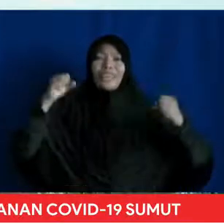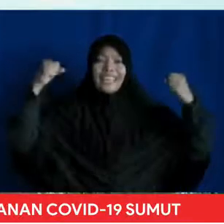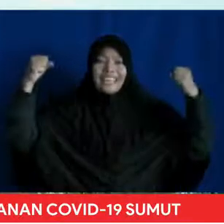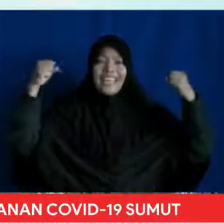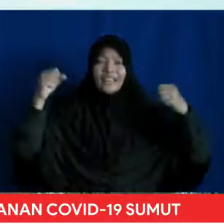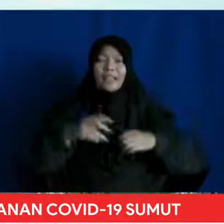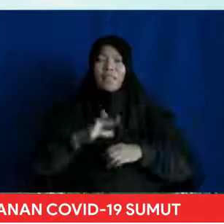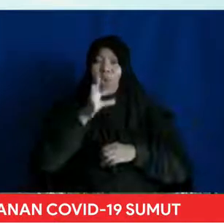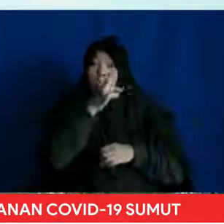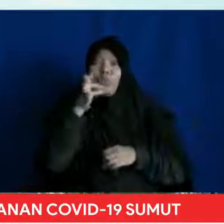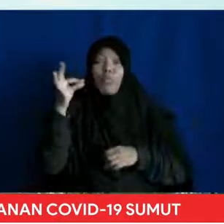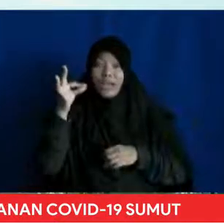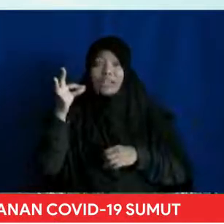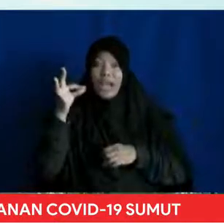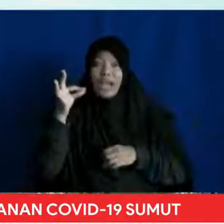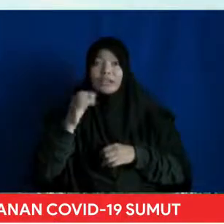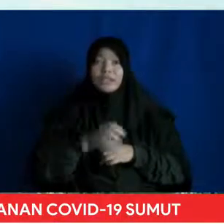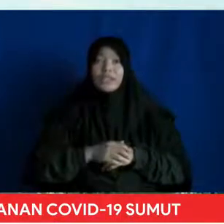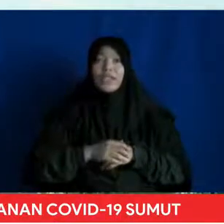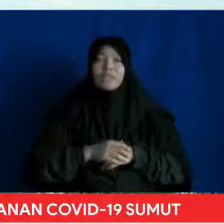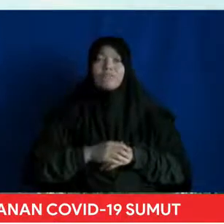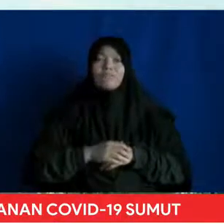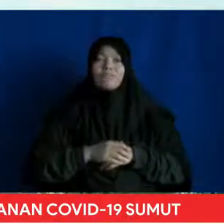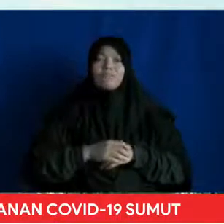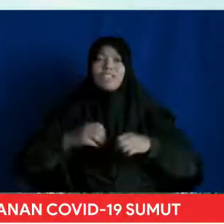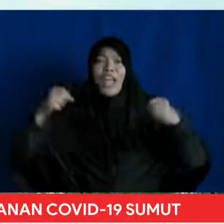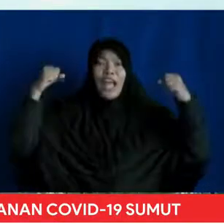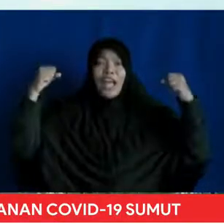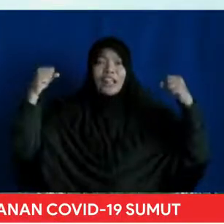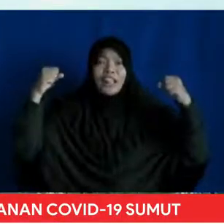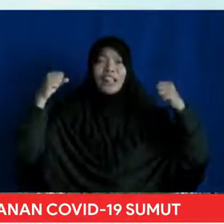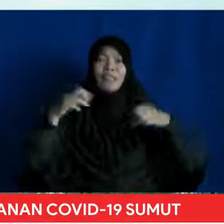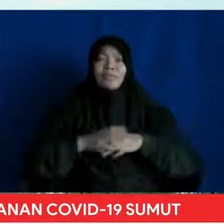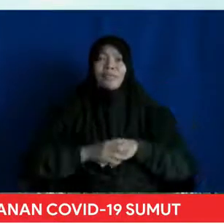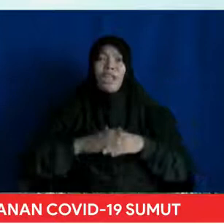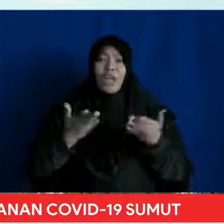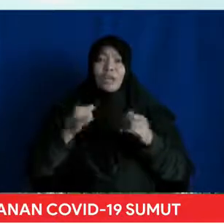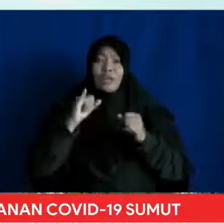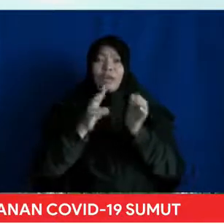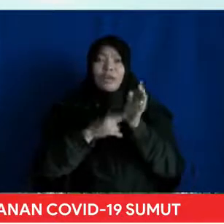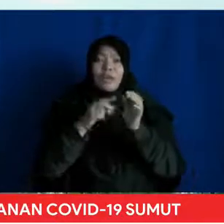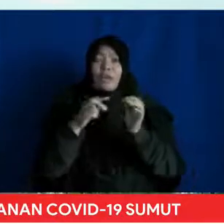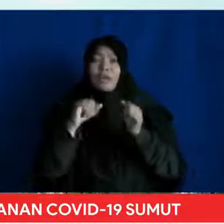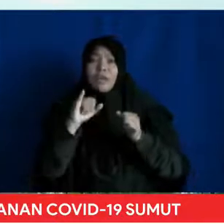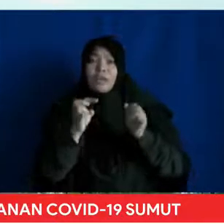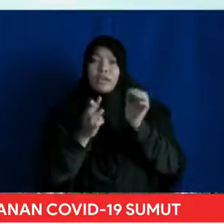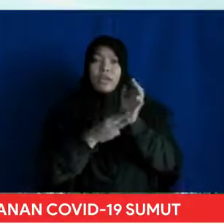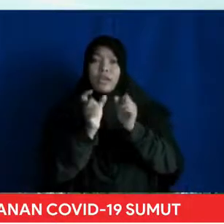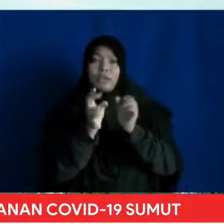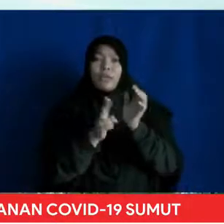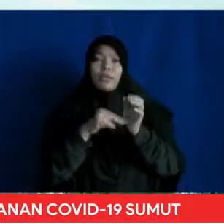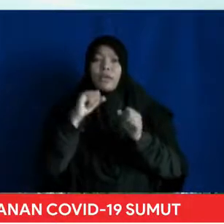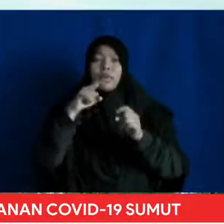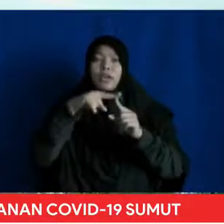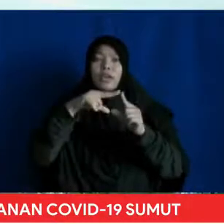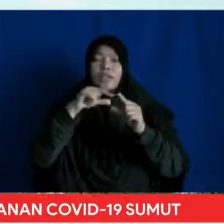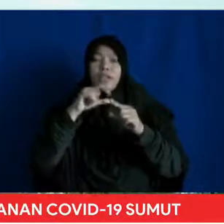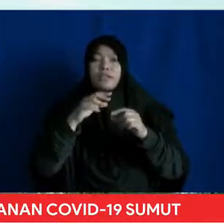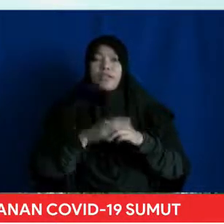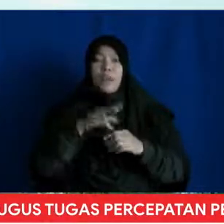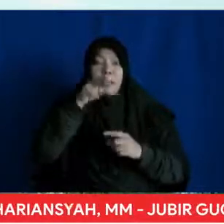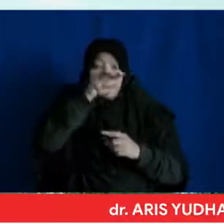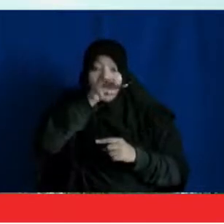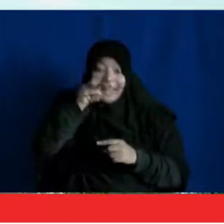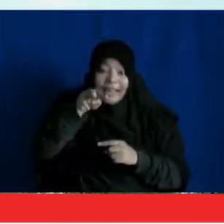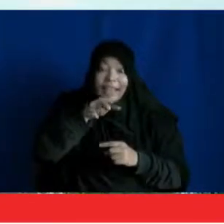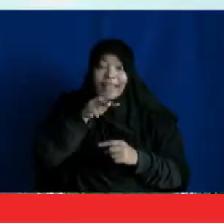puasa dapat bermanfaat pada sistem kekebalan tubuh Atau imunitas Sejumlah penelitian menyebutkan Berpuasa